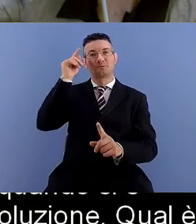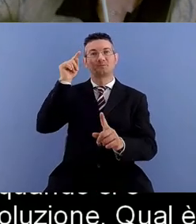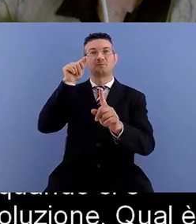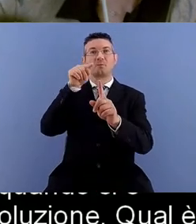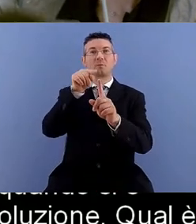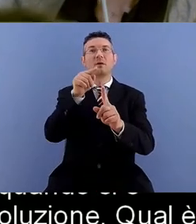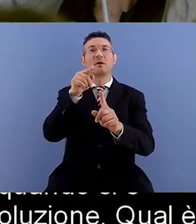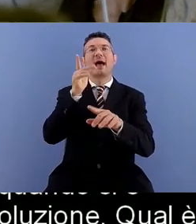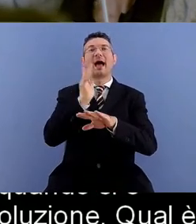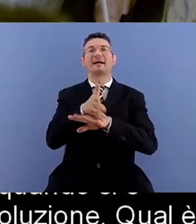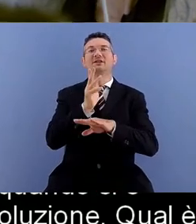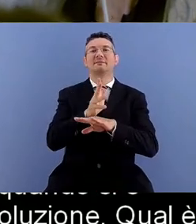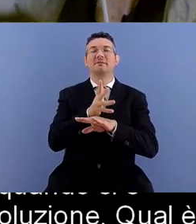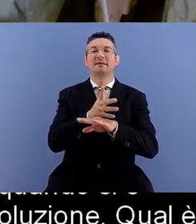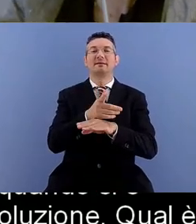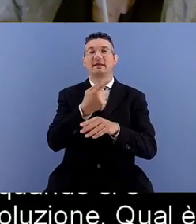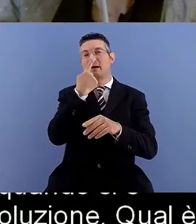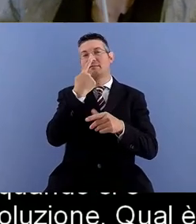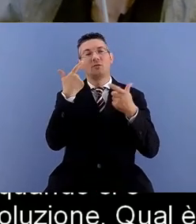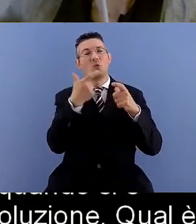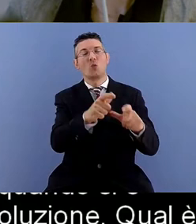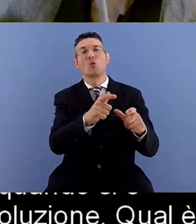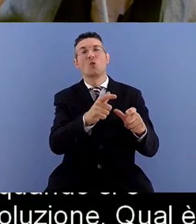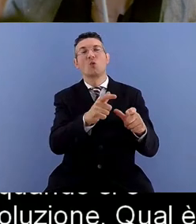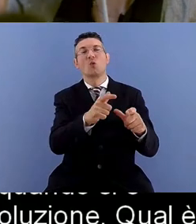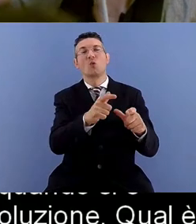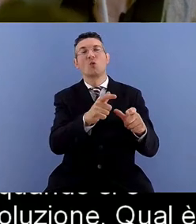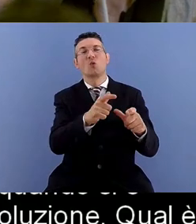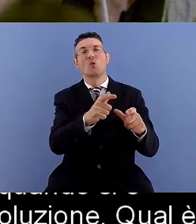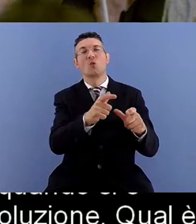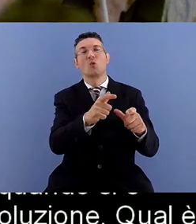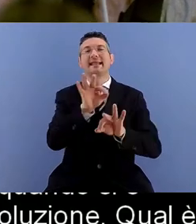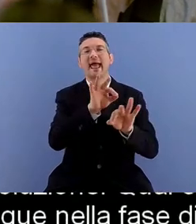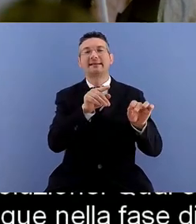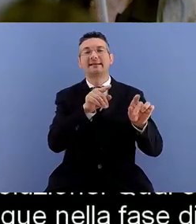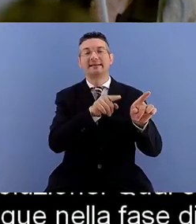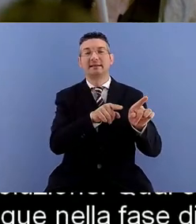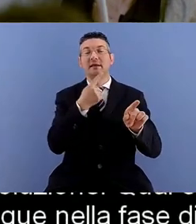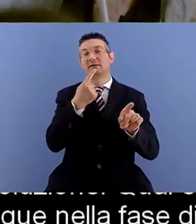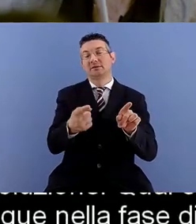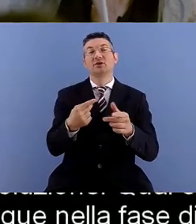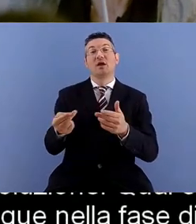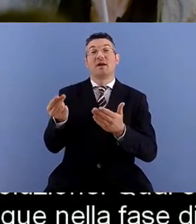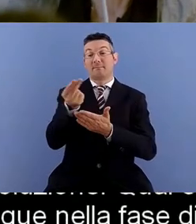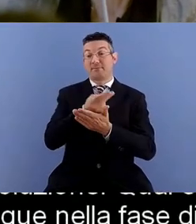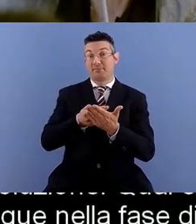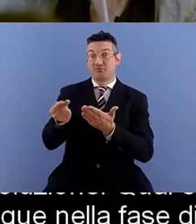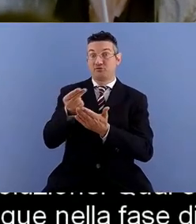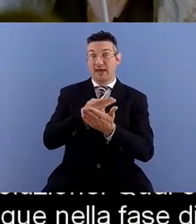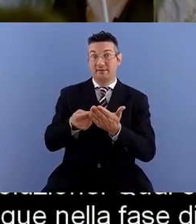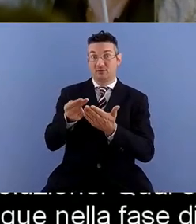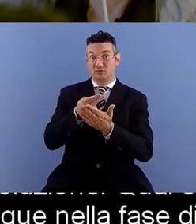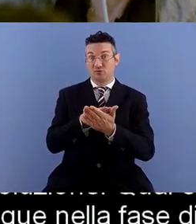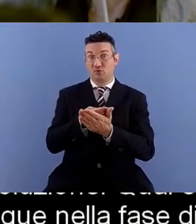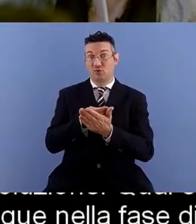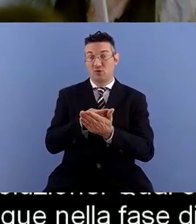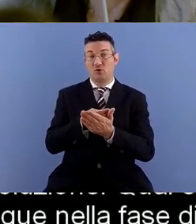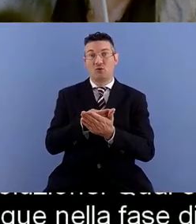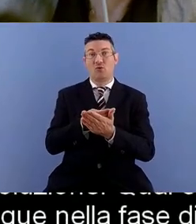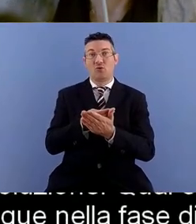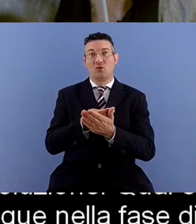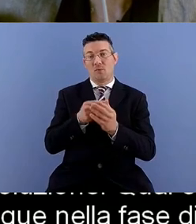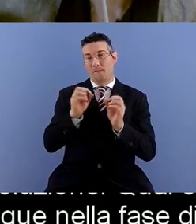distingue nella fase di progetto progetto a partire dal periodo moderno